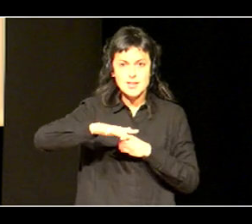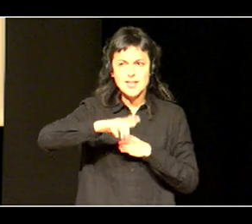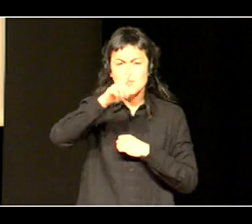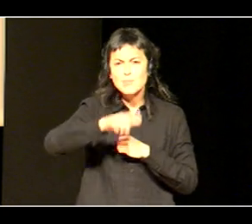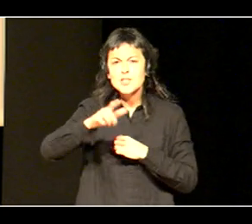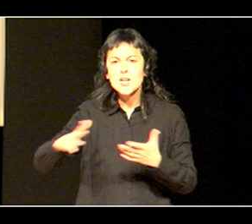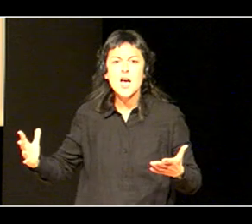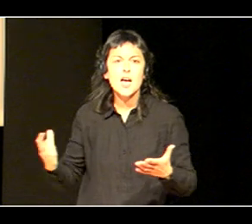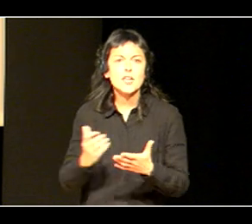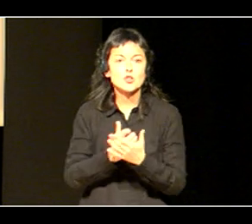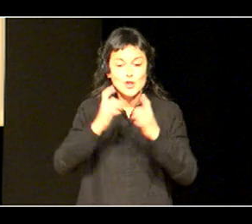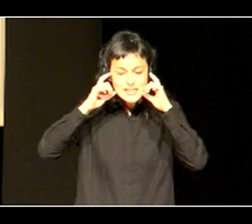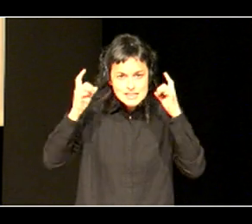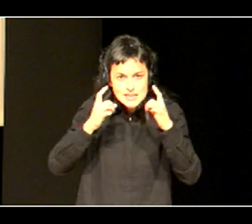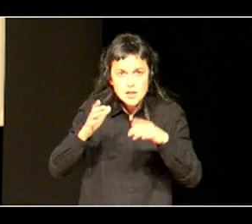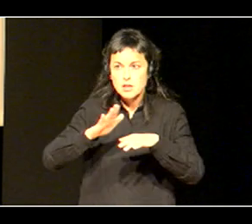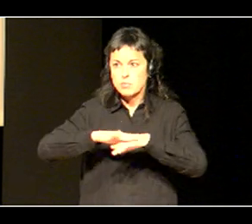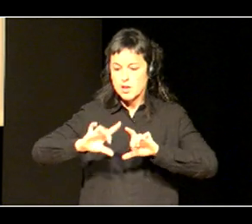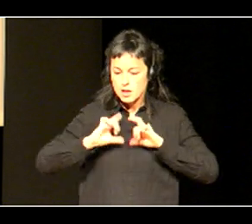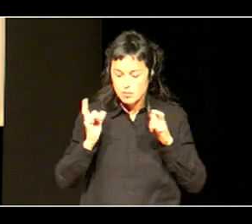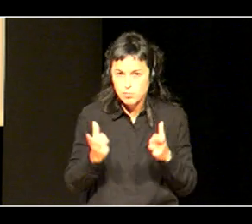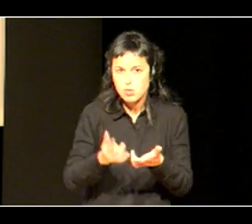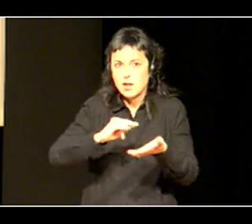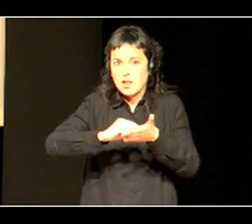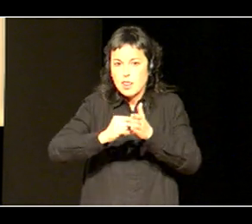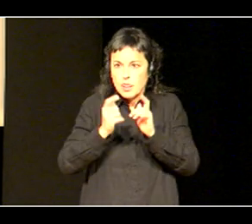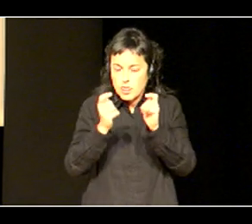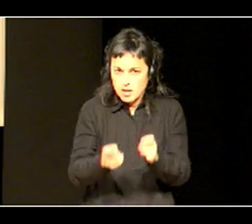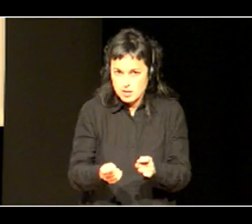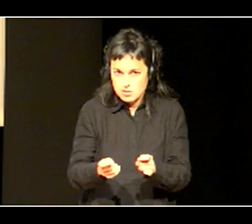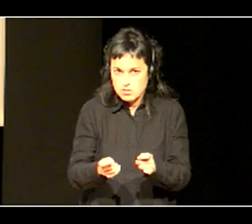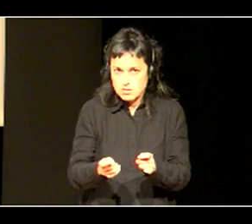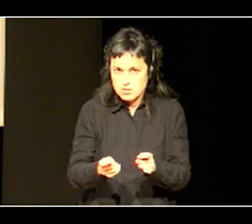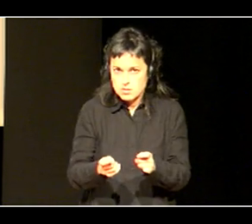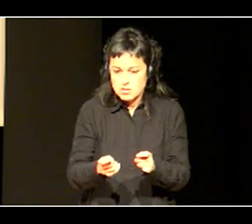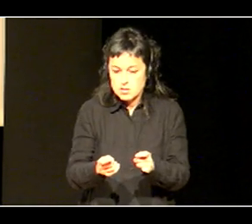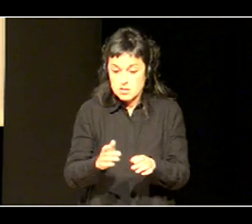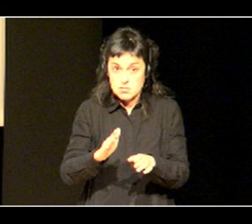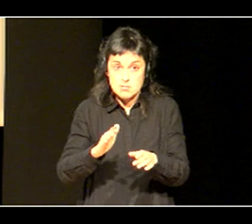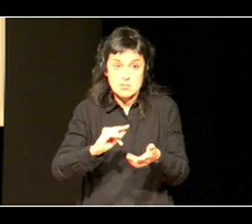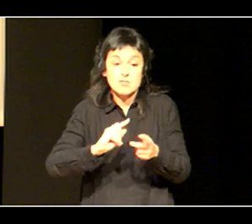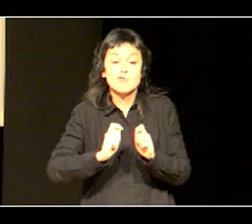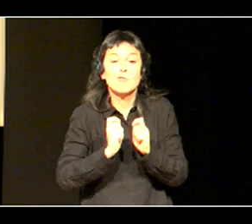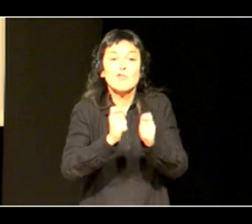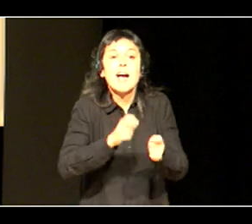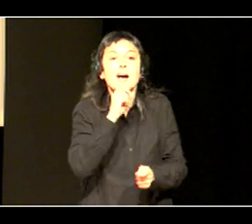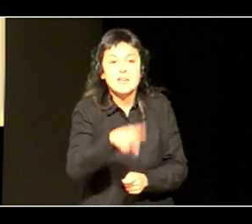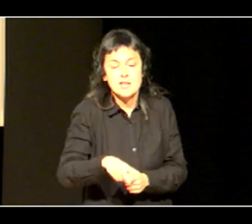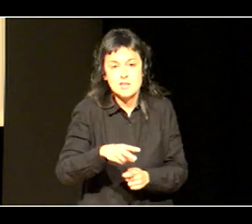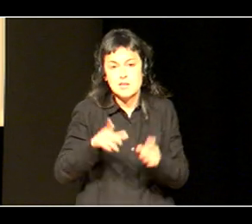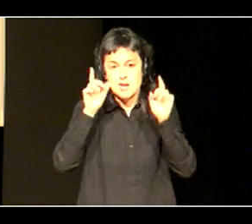guztiak, ba, biltzeko, eta, arantzun bat, emoteko, zeri, ba, eskola inklusibari, beraz, hor,